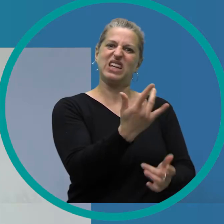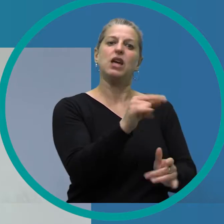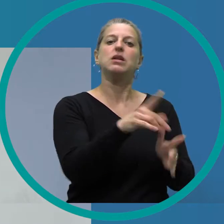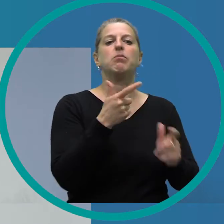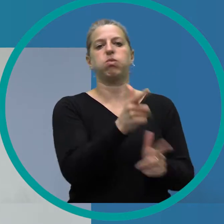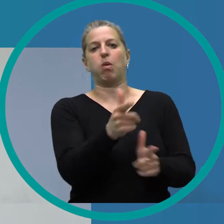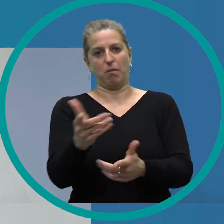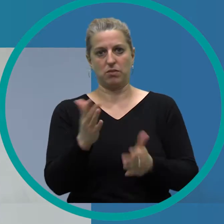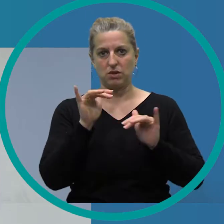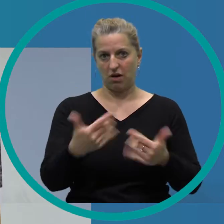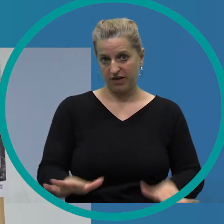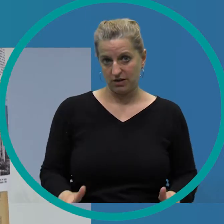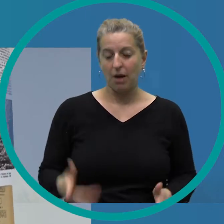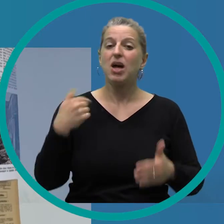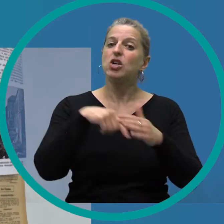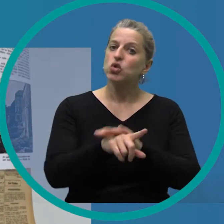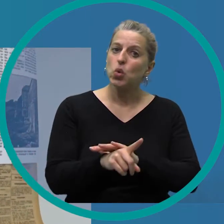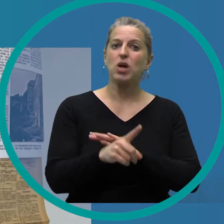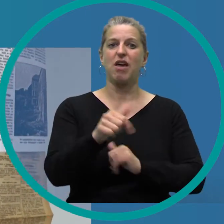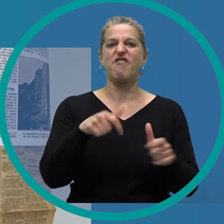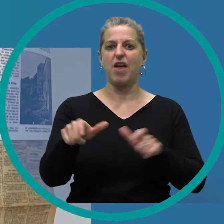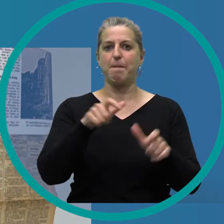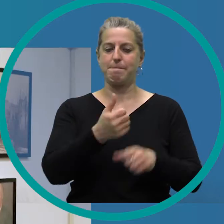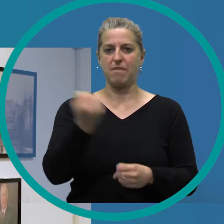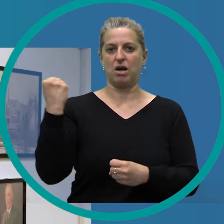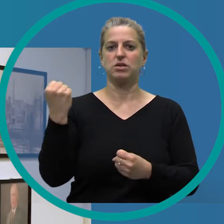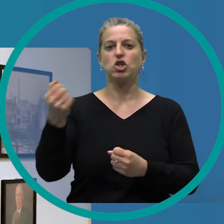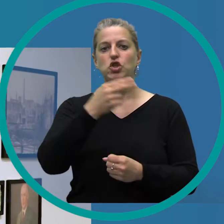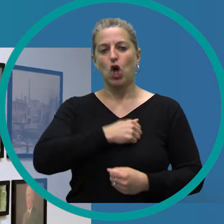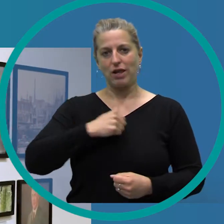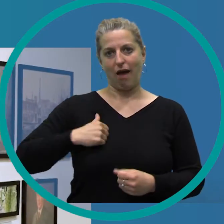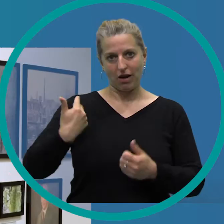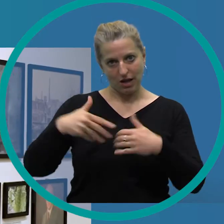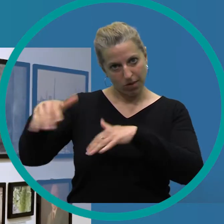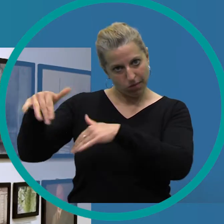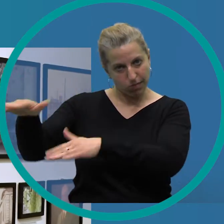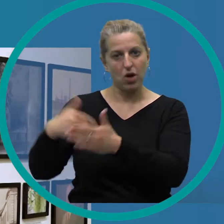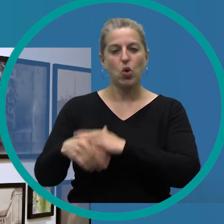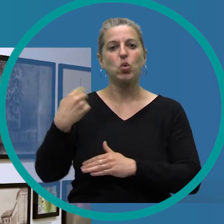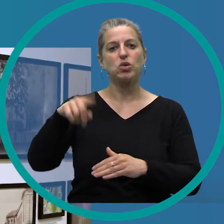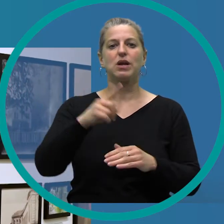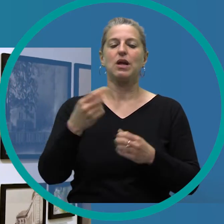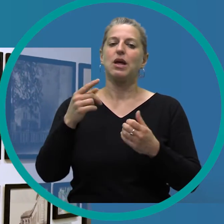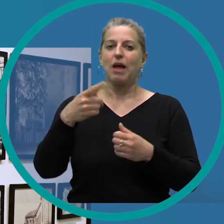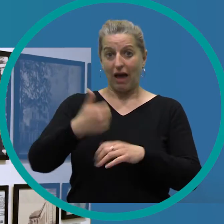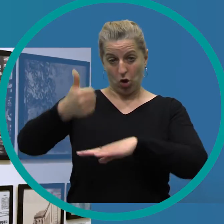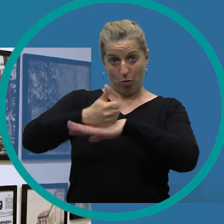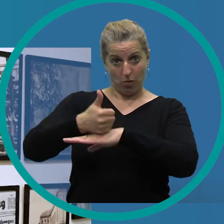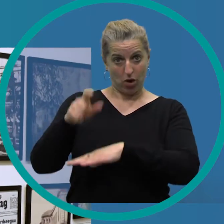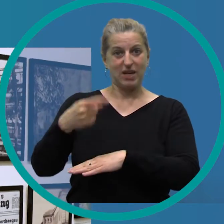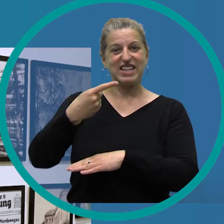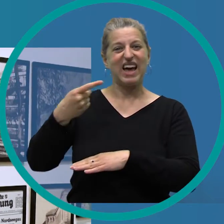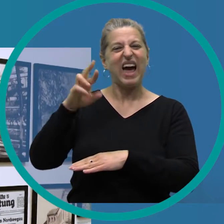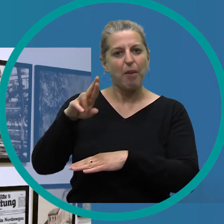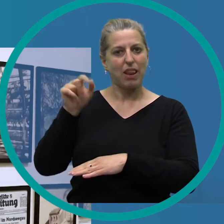offener Straße hingerichtet. Erst durch den Abzug aller Wehrmachtssoldaten und der Kapitulation durch den damaligen Oberbürgermeister Henrich Rabeling